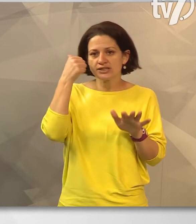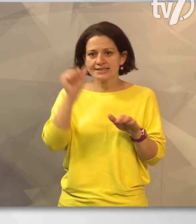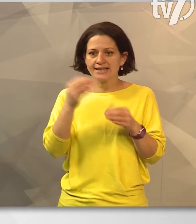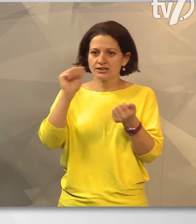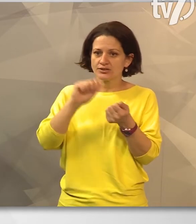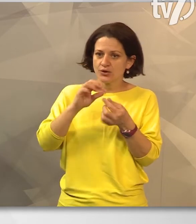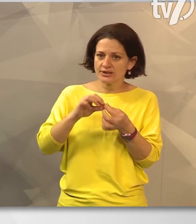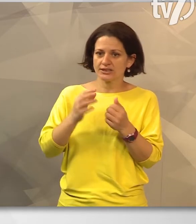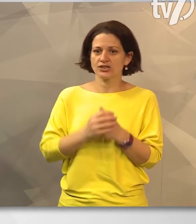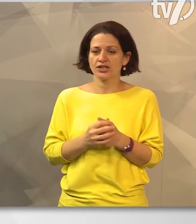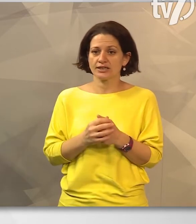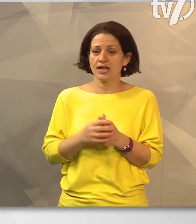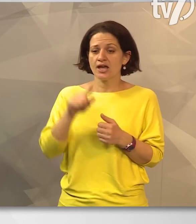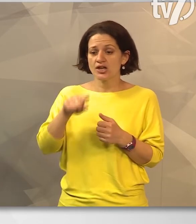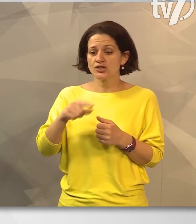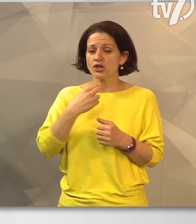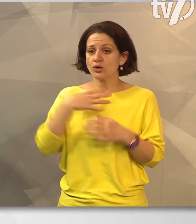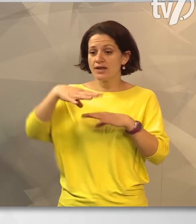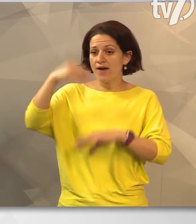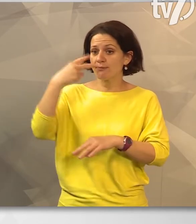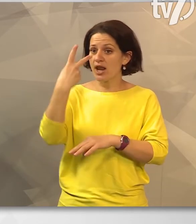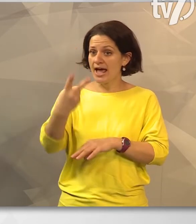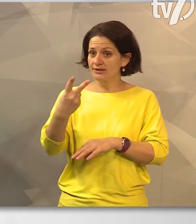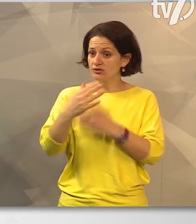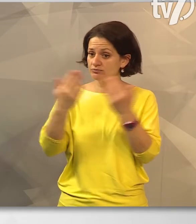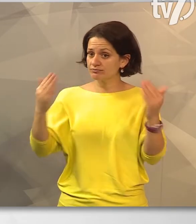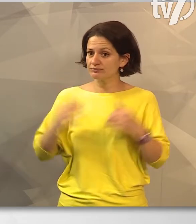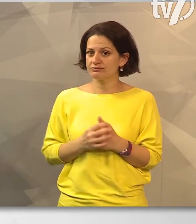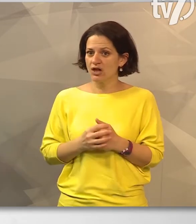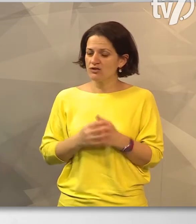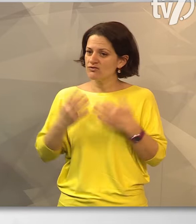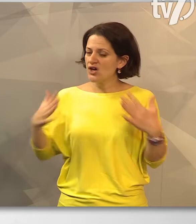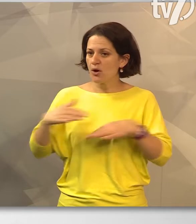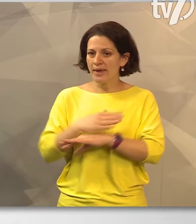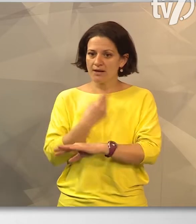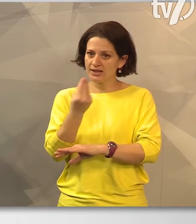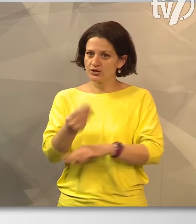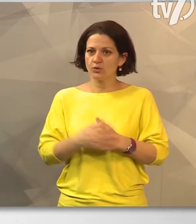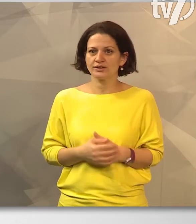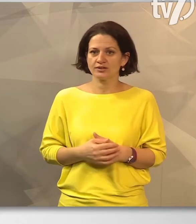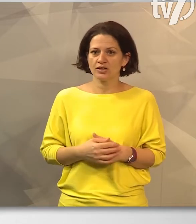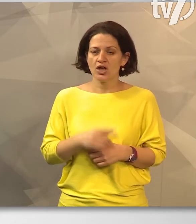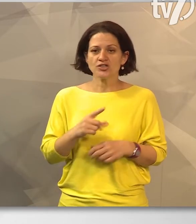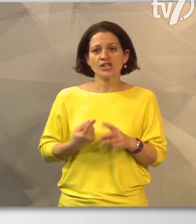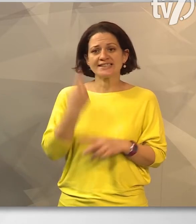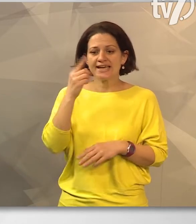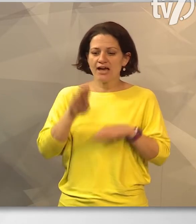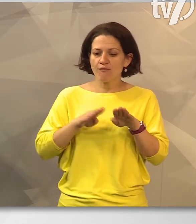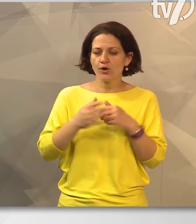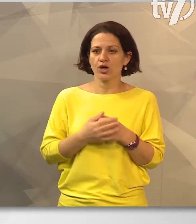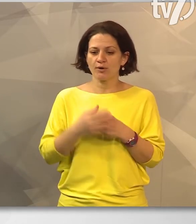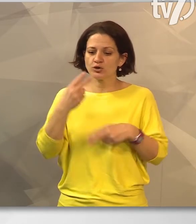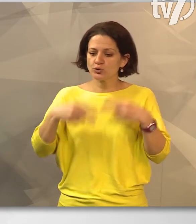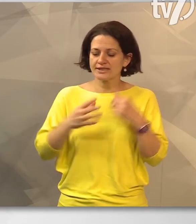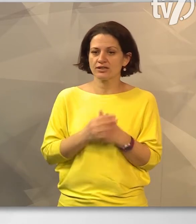századi történések egyúttal a gyulai várban látható tárlat még nagyobb élményt nyújt. Nemcsak az idegenforgalom, nemcsak a